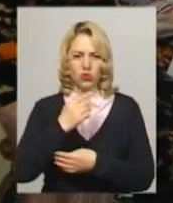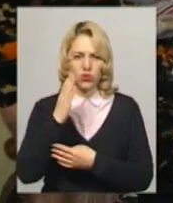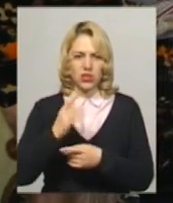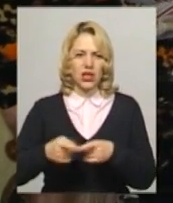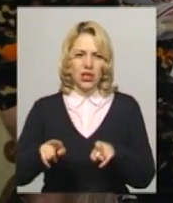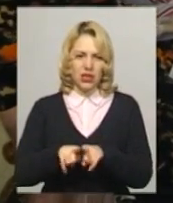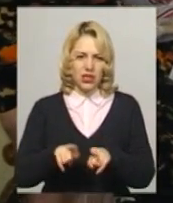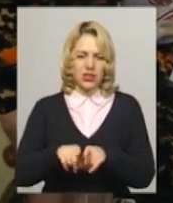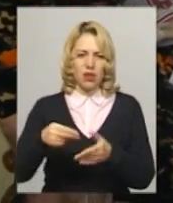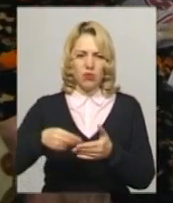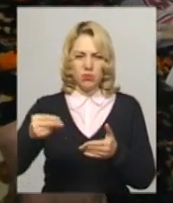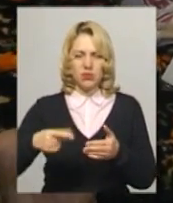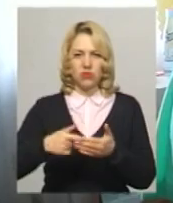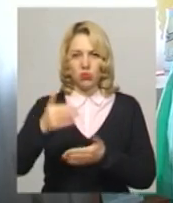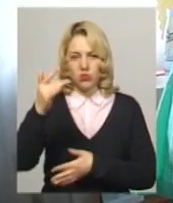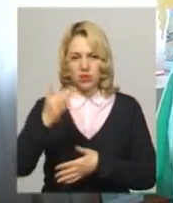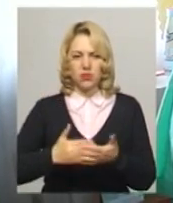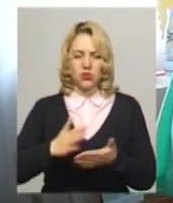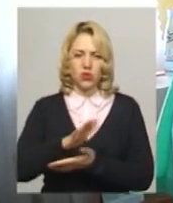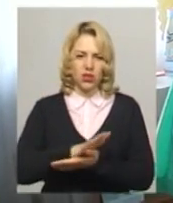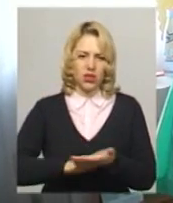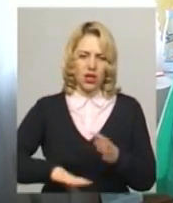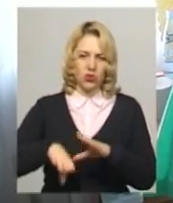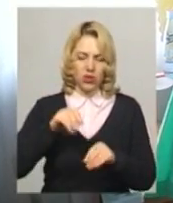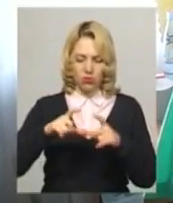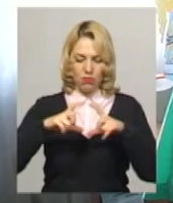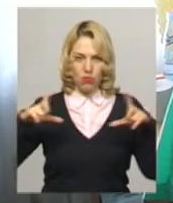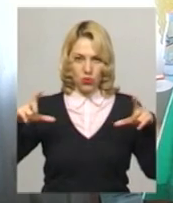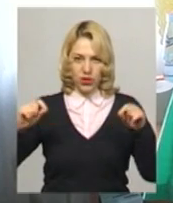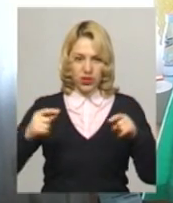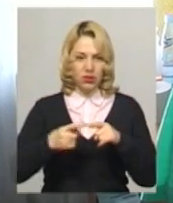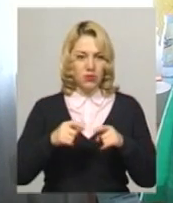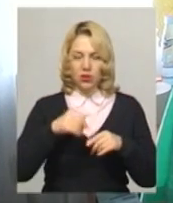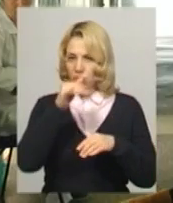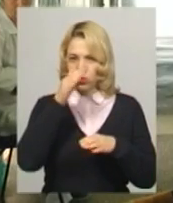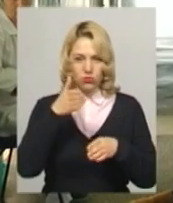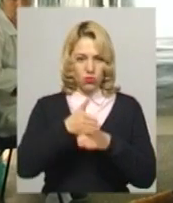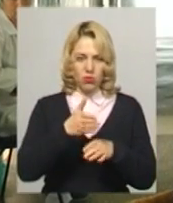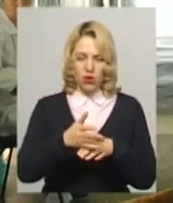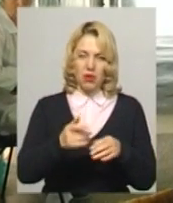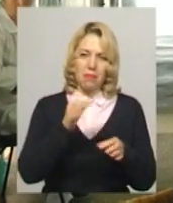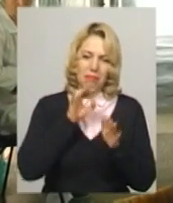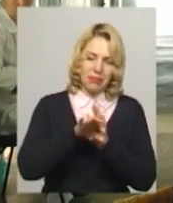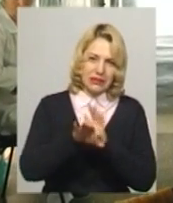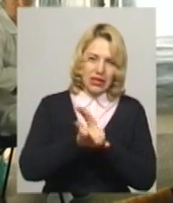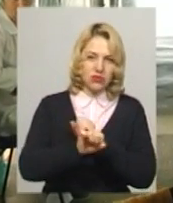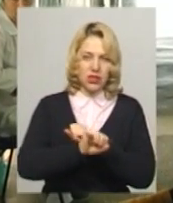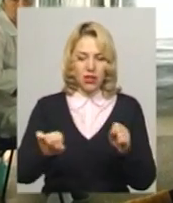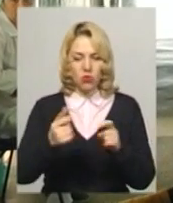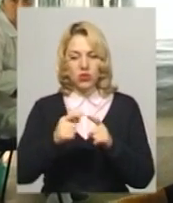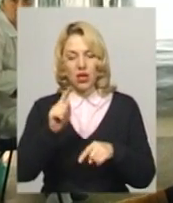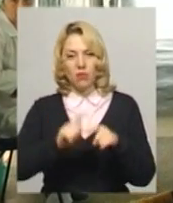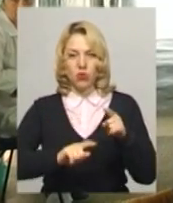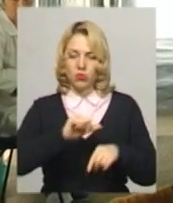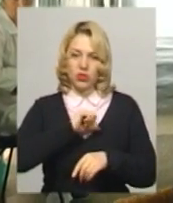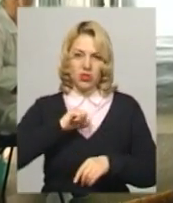цьому списку підписується. І далі отримує сам бюлетень. Бюлетень ми не можемо допомагати, підказувати тому подібниці, або родич, або